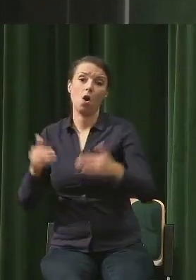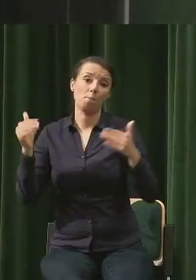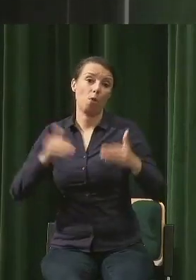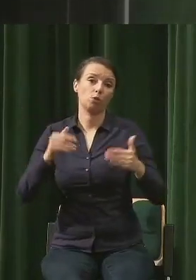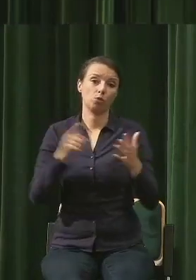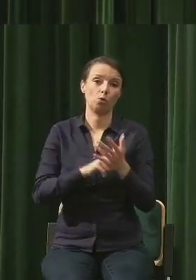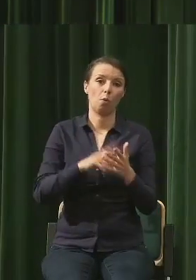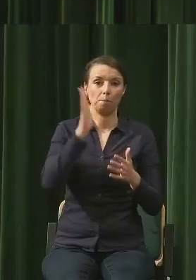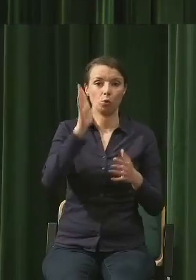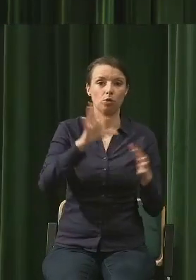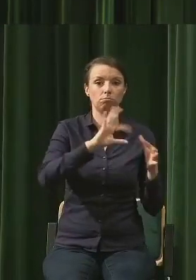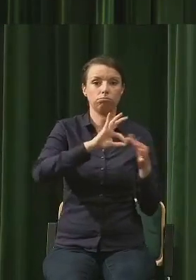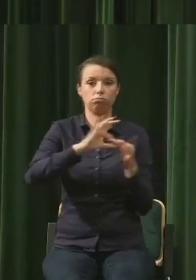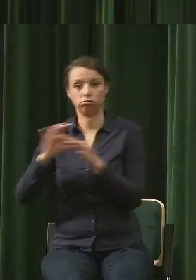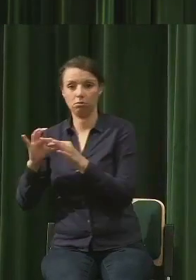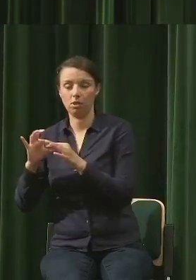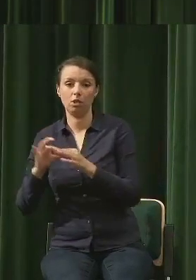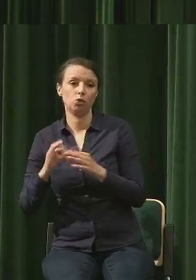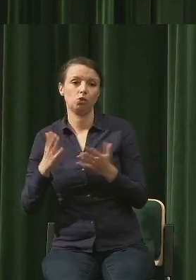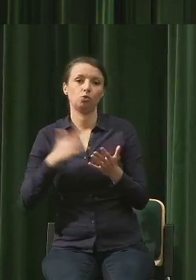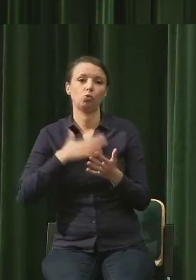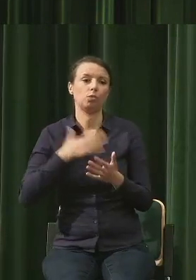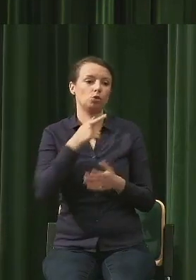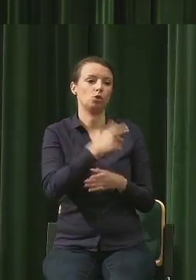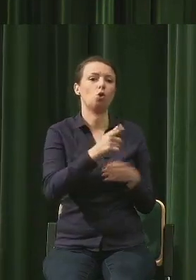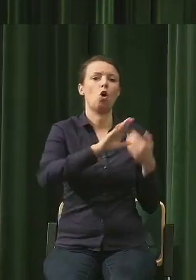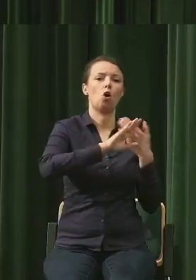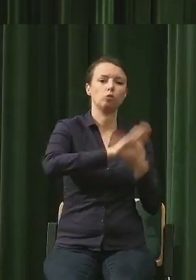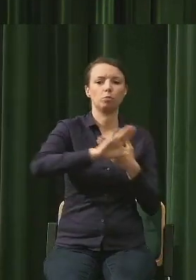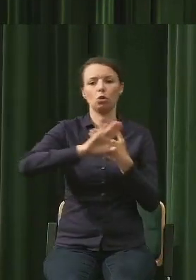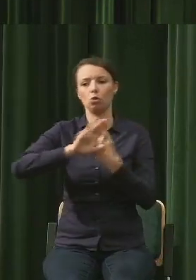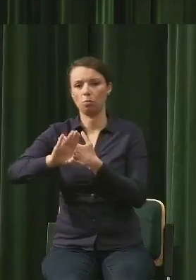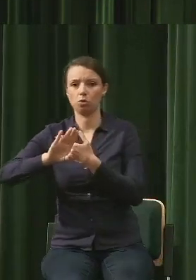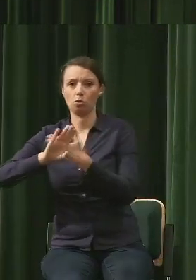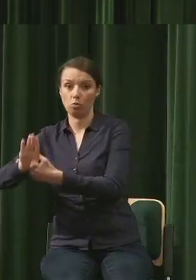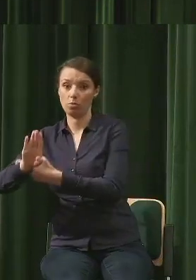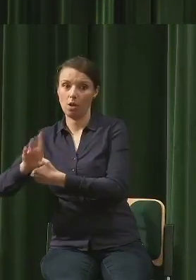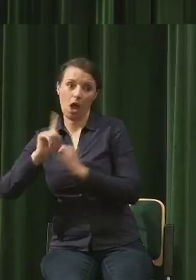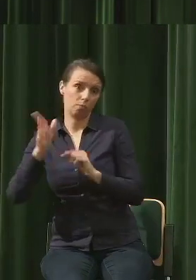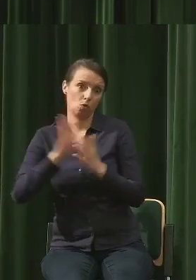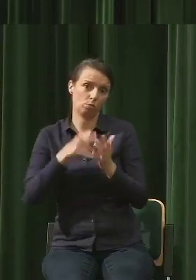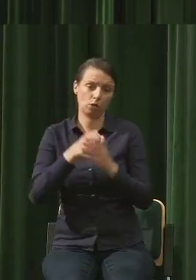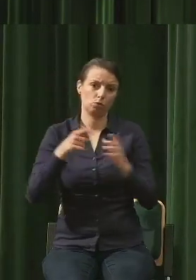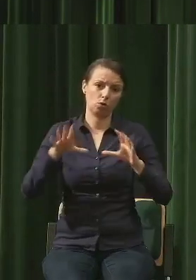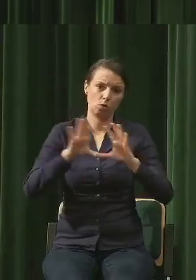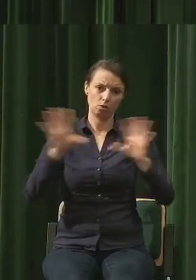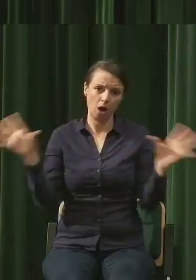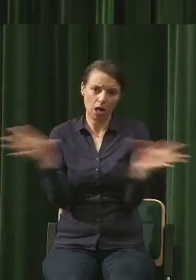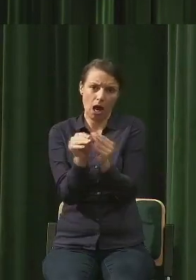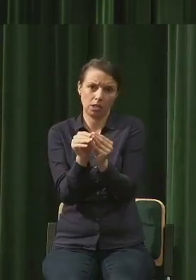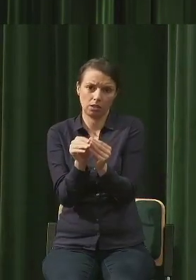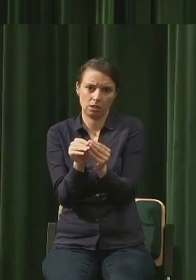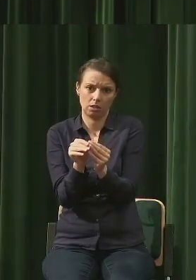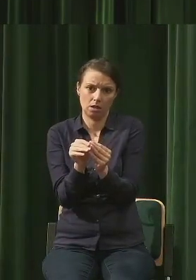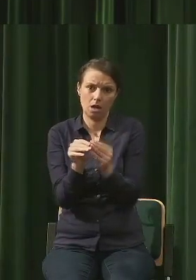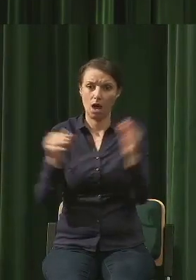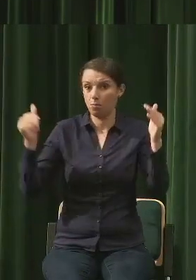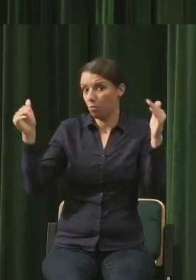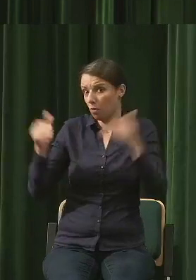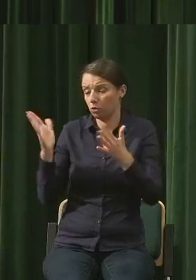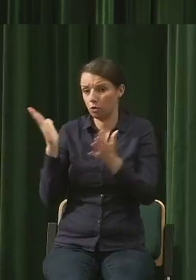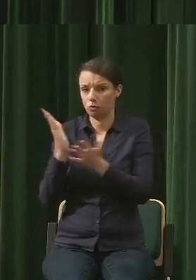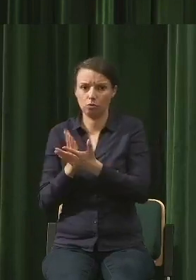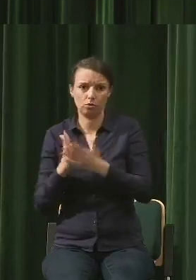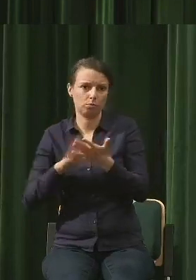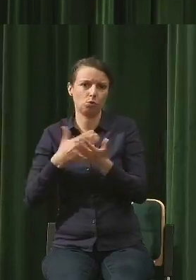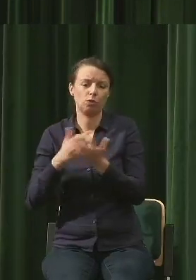całość, chociaż wydaje nam się, że każdy jest osobny, że każdy jest przez coś innego wywołany, a może to są, a może to są, a może już będziemy żyć w takim świecie, gdzie co 10